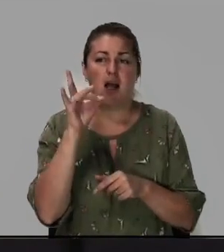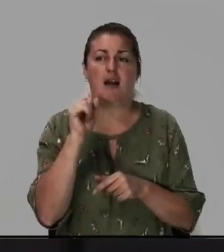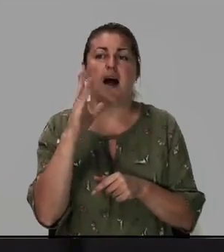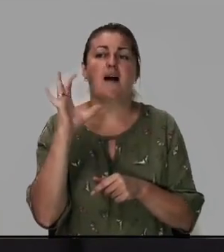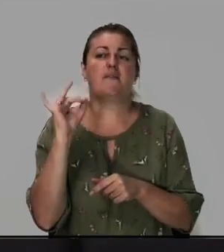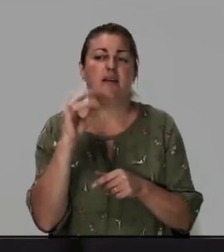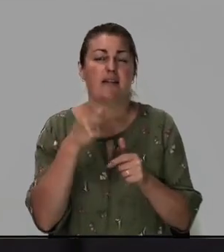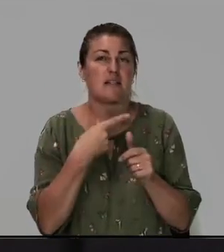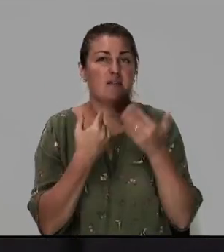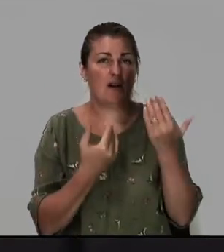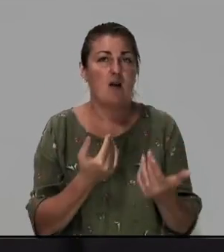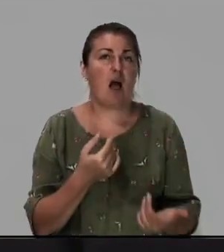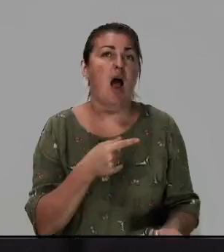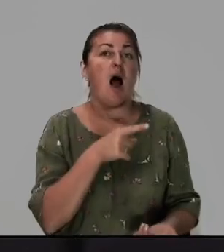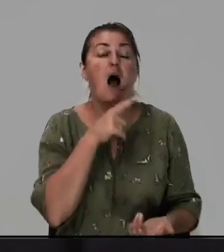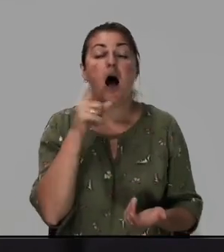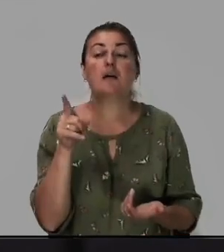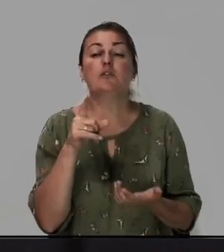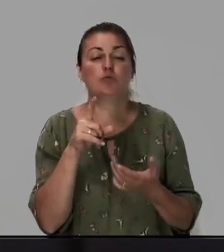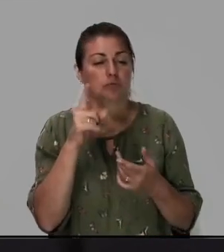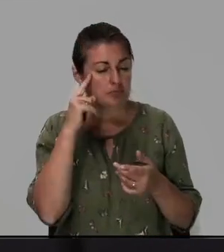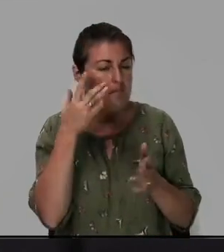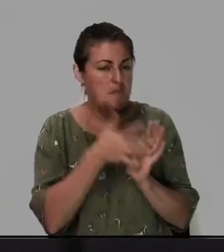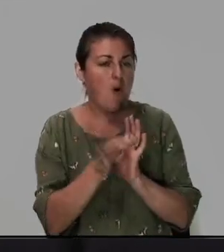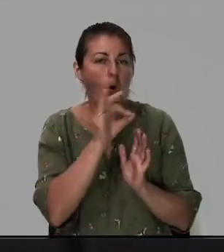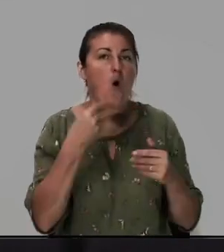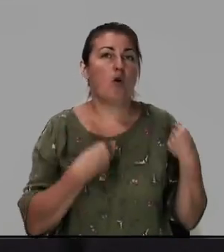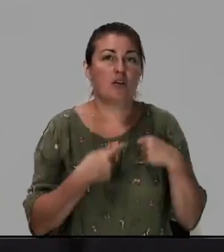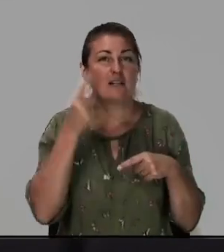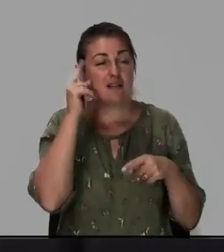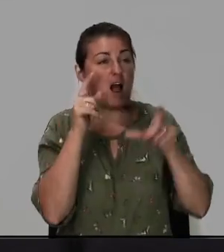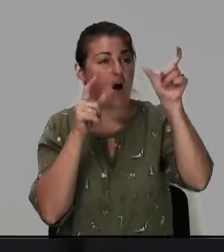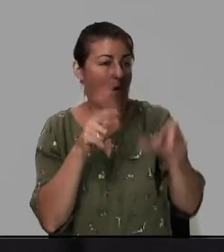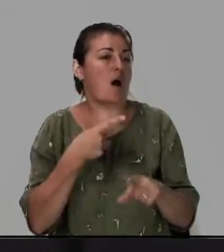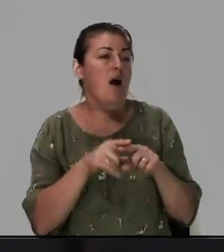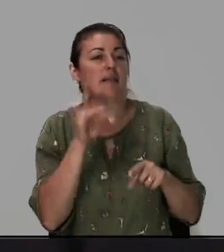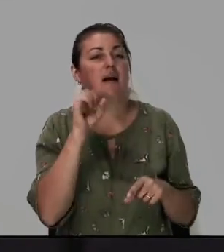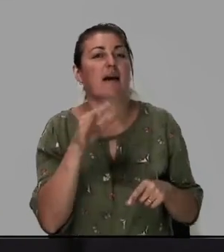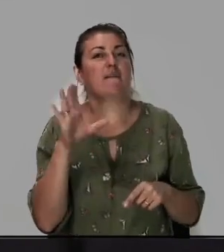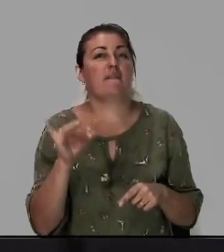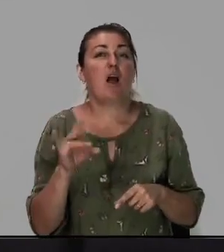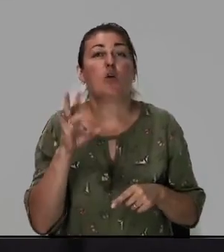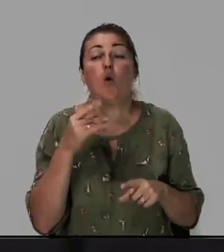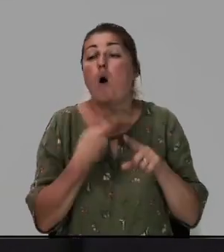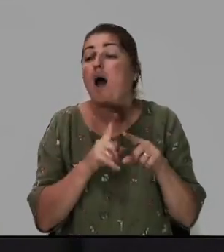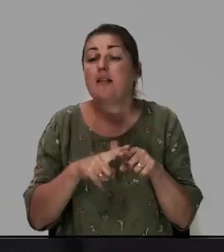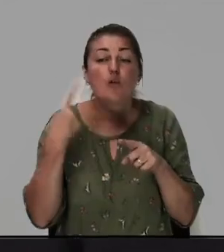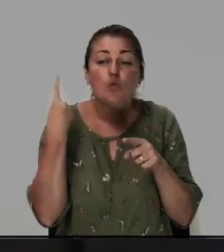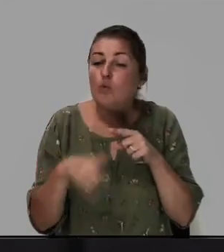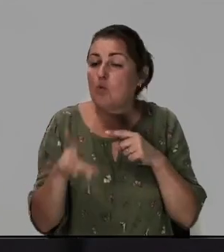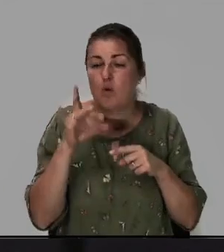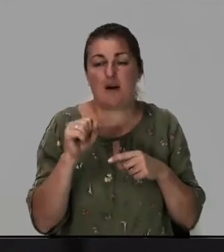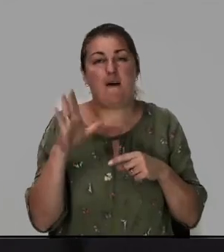и они отличали по одежде и когда он ходил знали что это Равви но это другой Равви